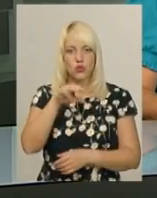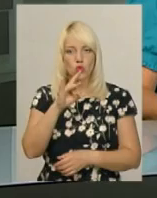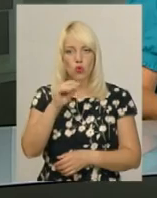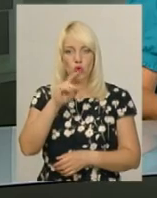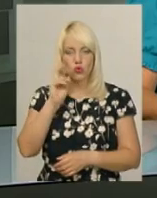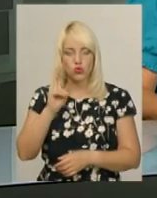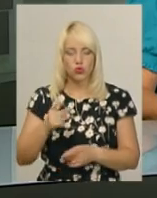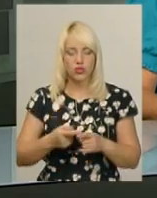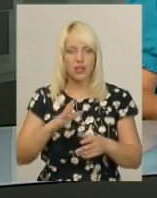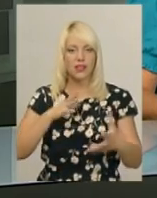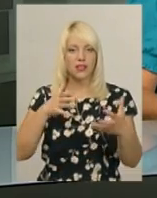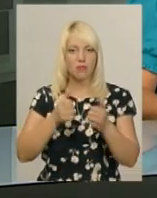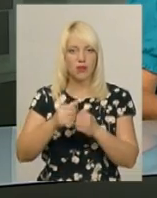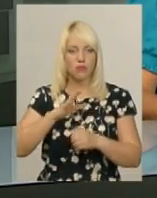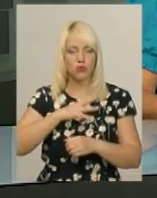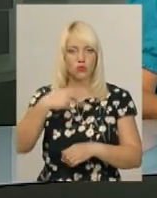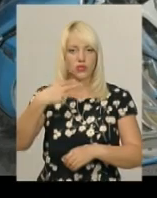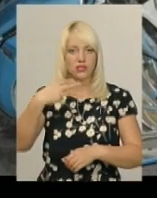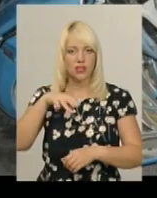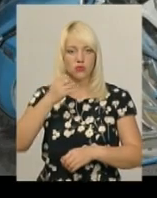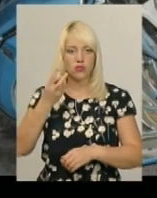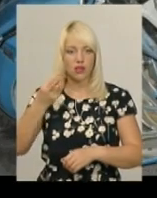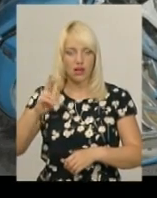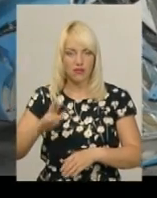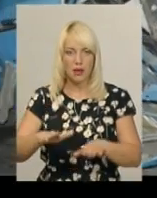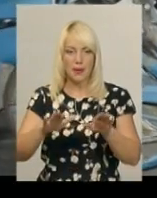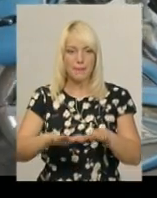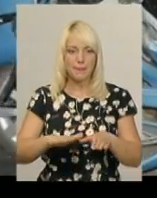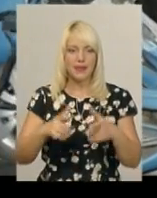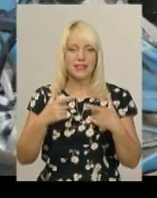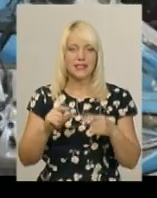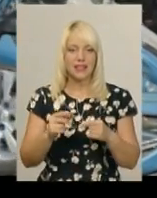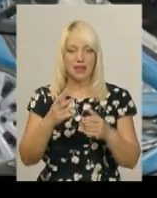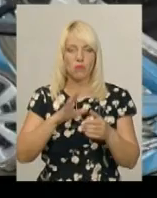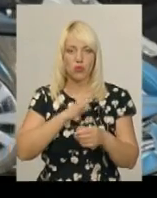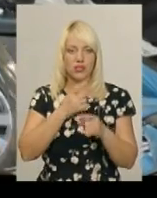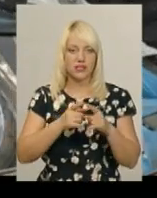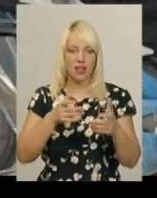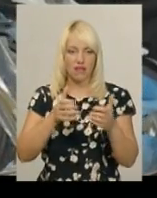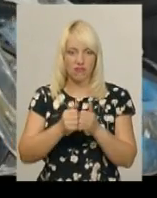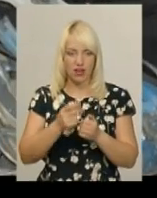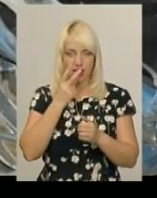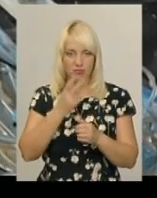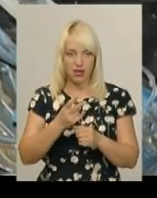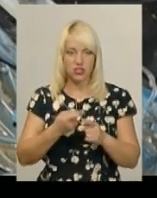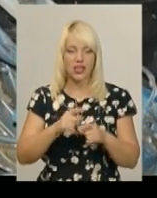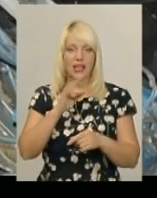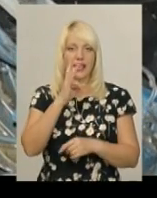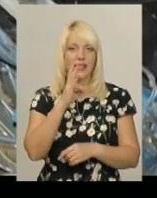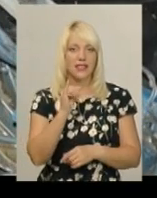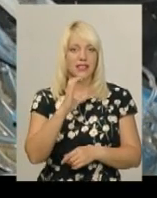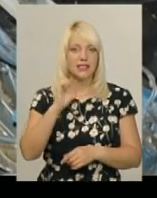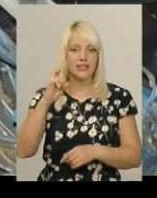Миколаєва сталося в ніч проти 30 травня. Місце, де сталася аварія, ви зараз бачите на екрані. Тоді легковик Нісан, яким